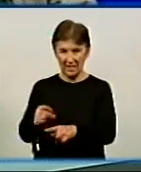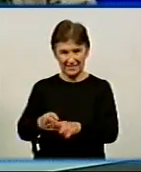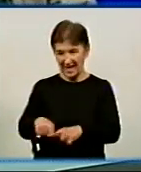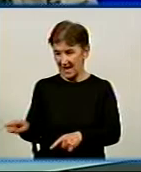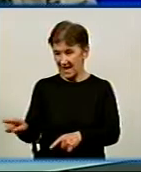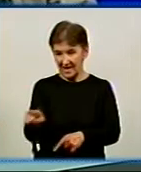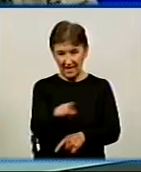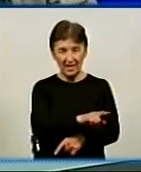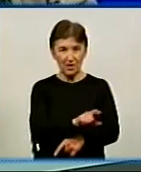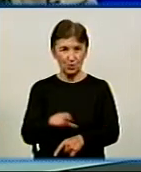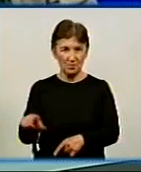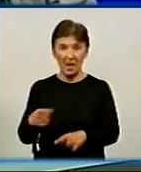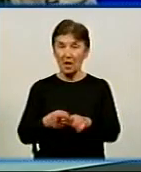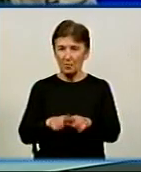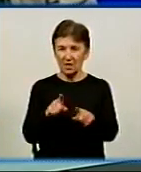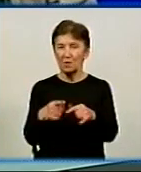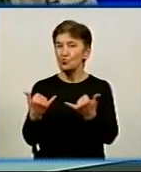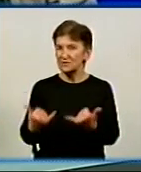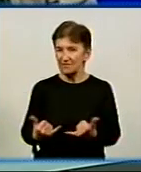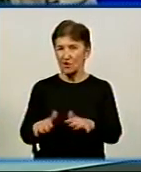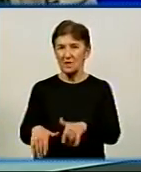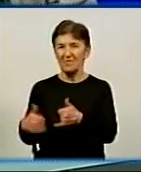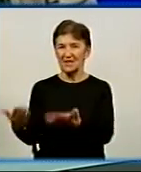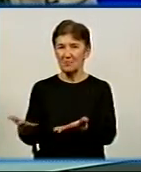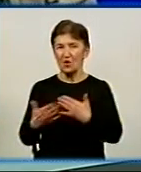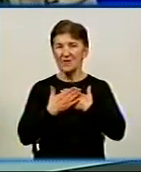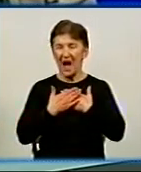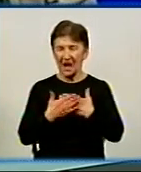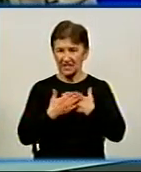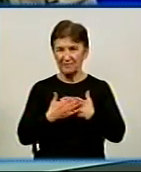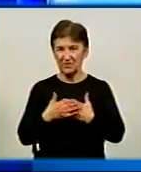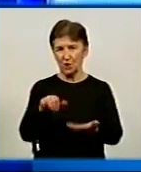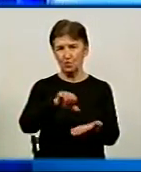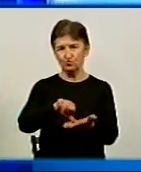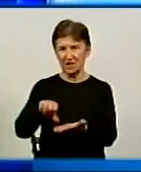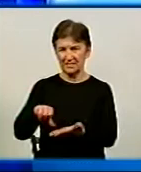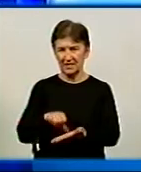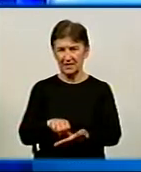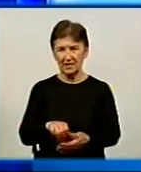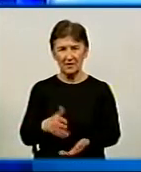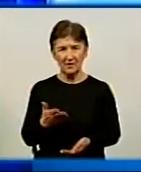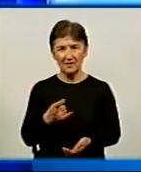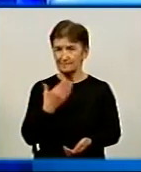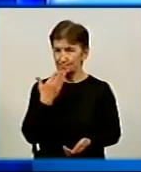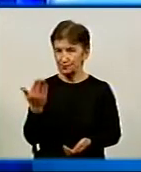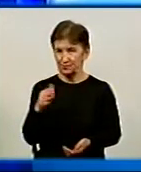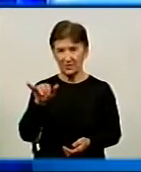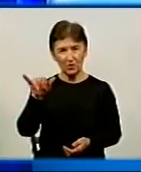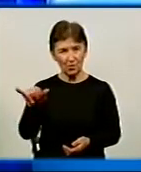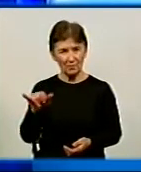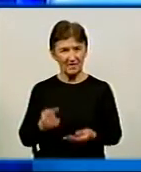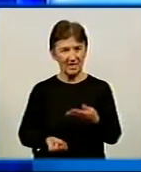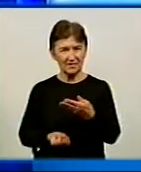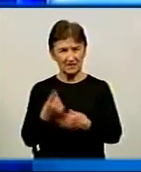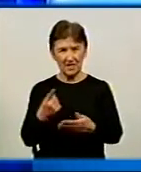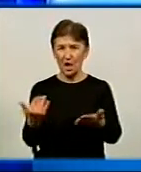сьогодні капелланам пропонують в цьому активне участь приймати, в становлінні. Були у вас, я перепрошую, у вас сьогодні з'явилися в школі